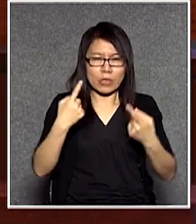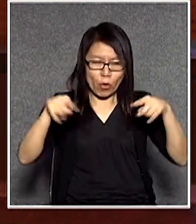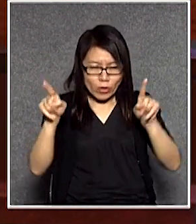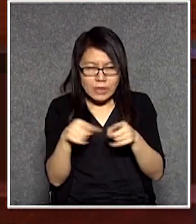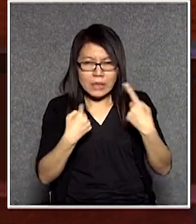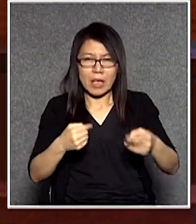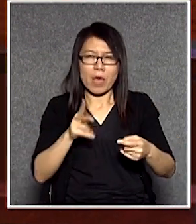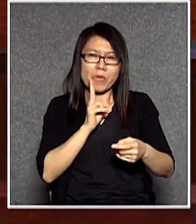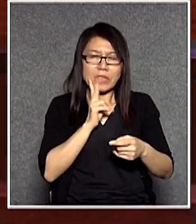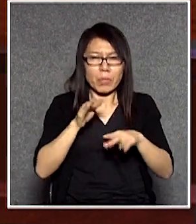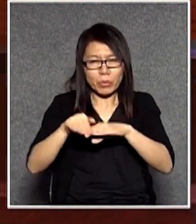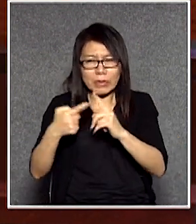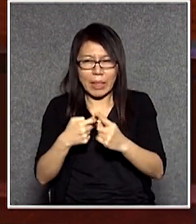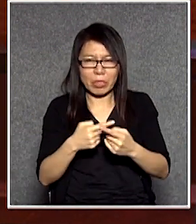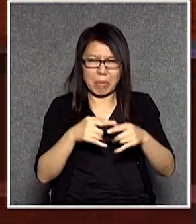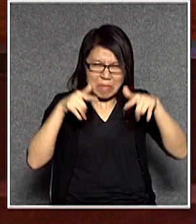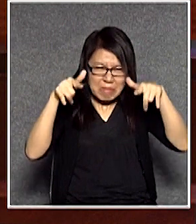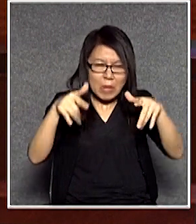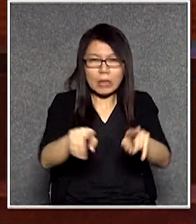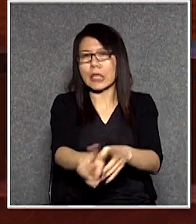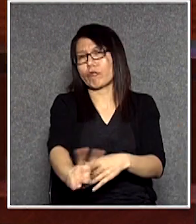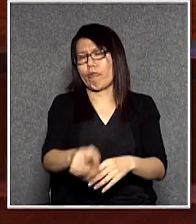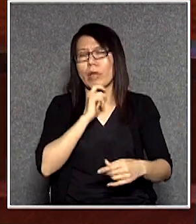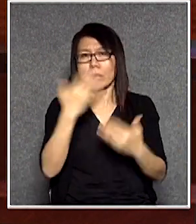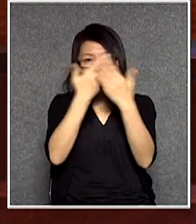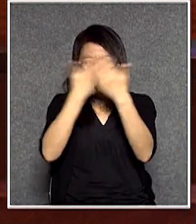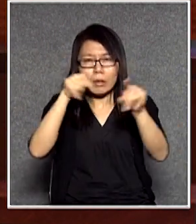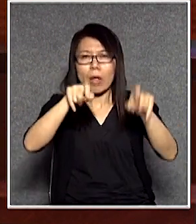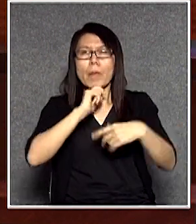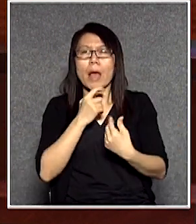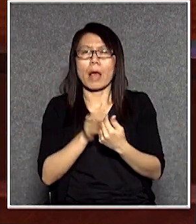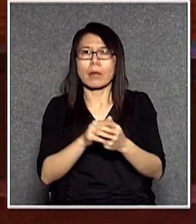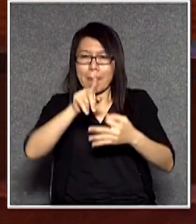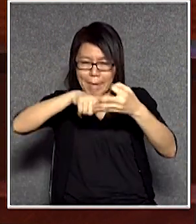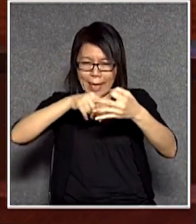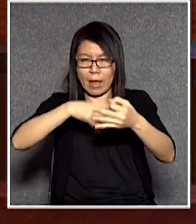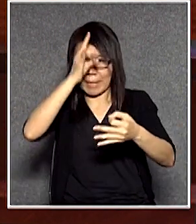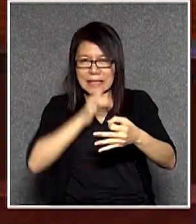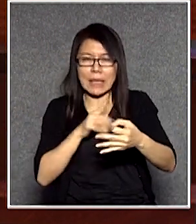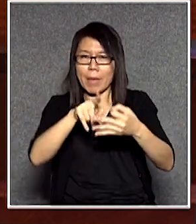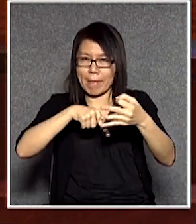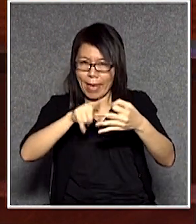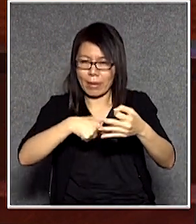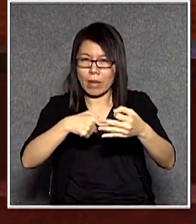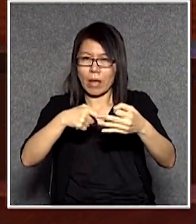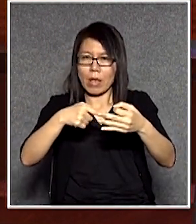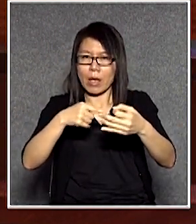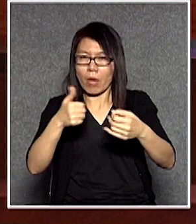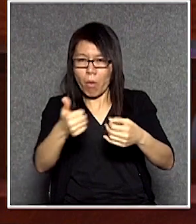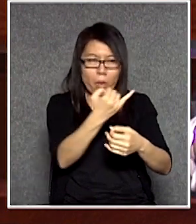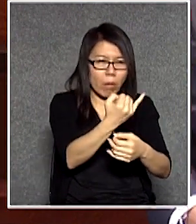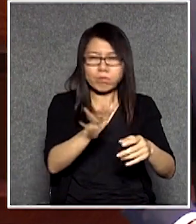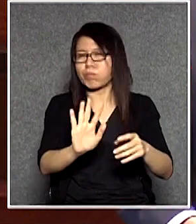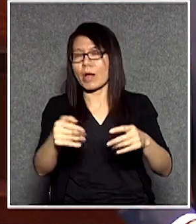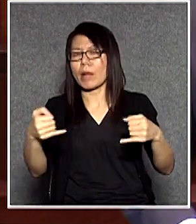人和魔鬼事實上在電視劇裡面苗喬偉和馮帥兩個角色都不是完全正派完全反派對了